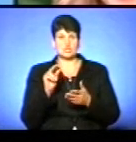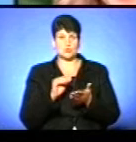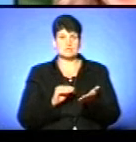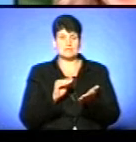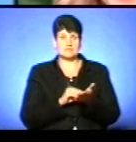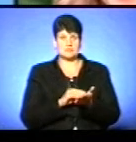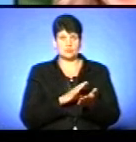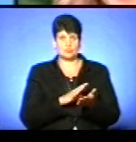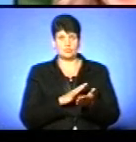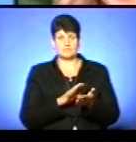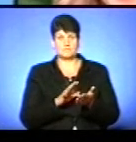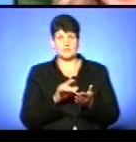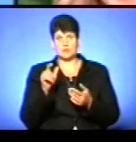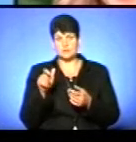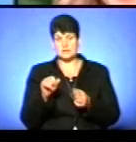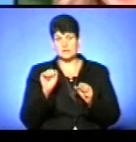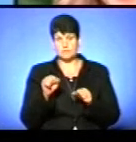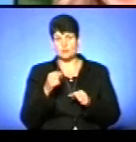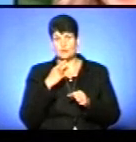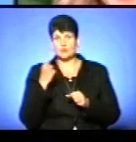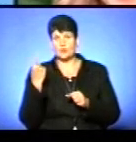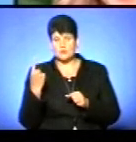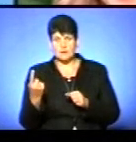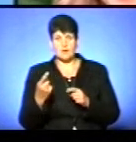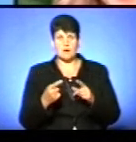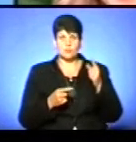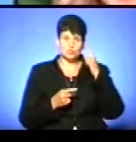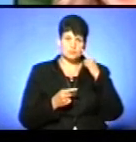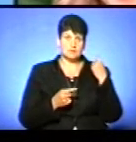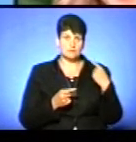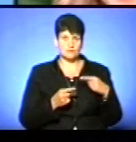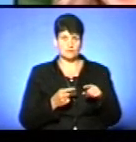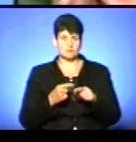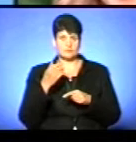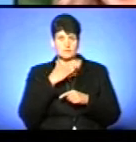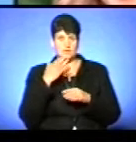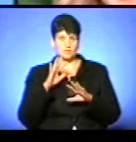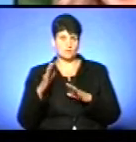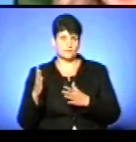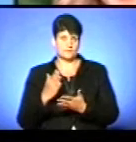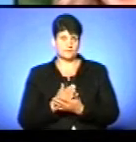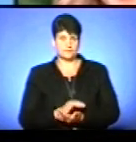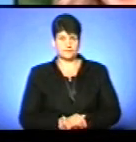і чи вони так порозумілися. Тому що людина може датися за одну дату, подумати собі на другу, і тут багато дуже моментів.